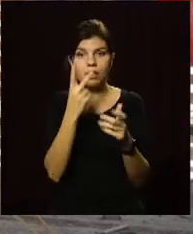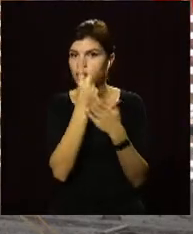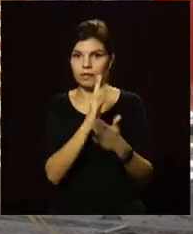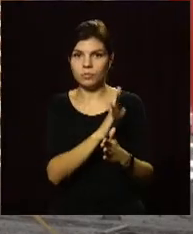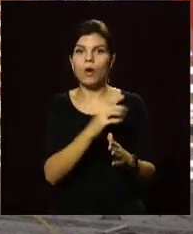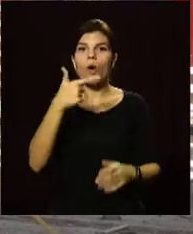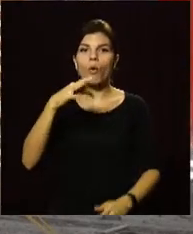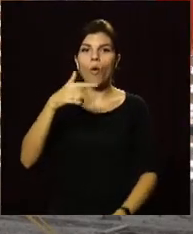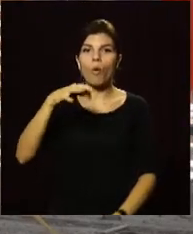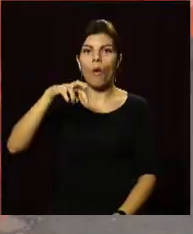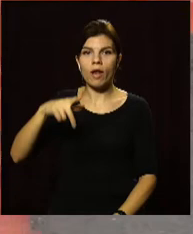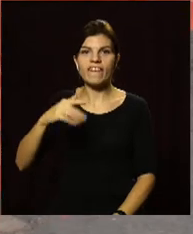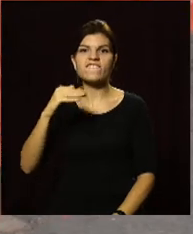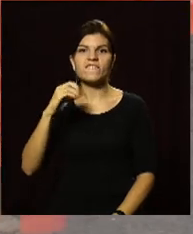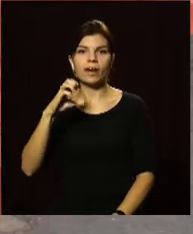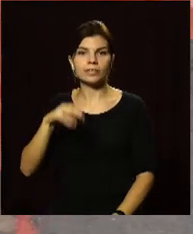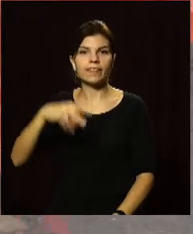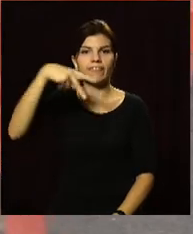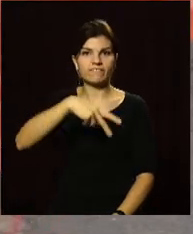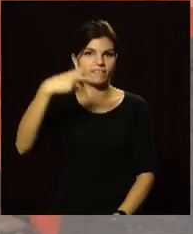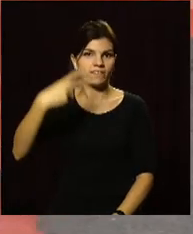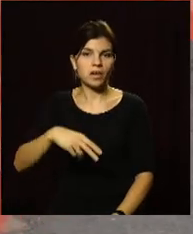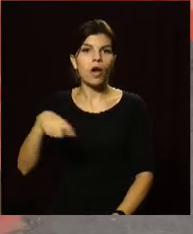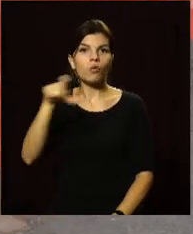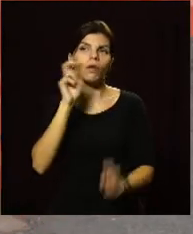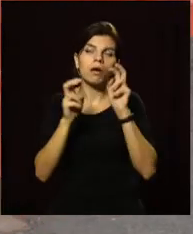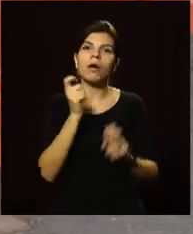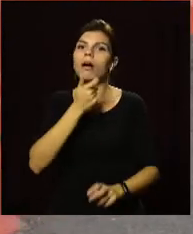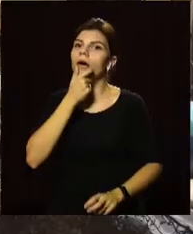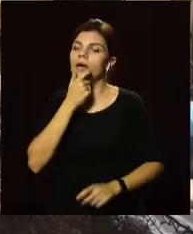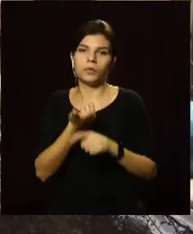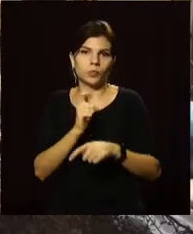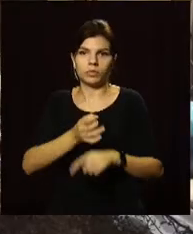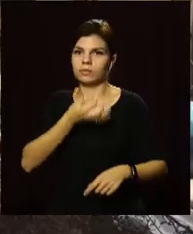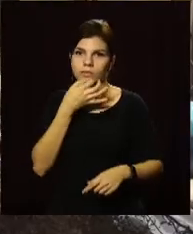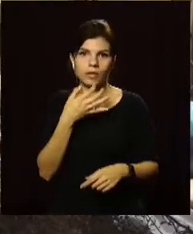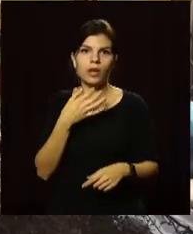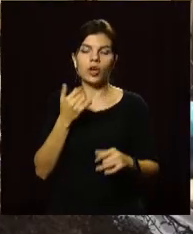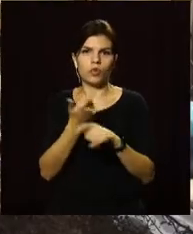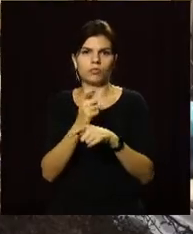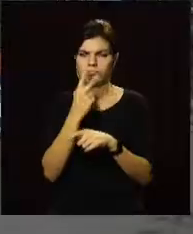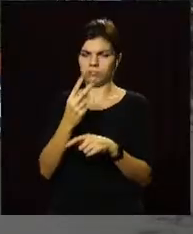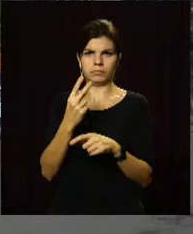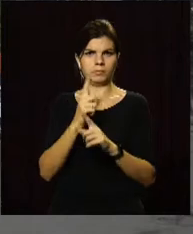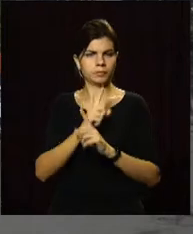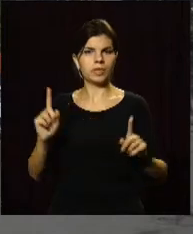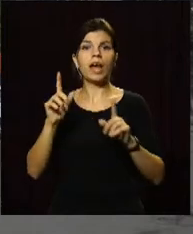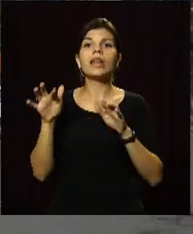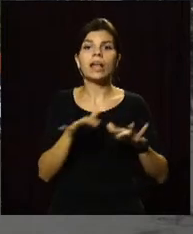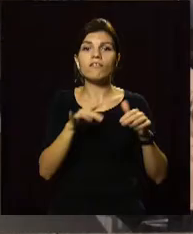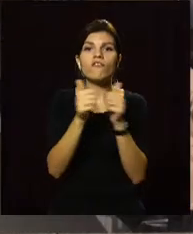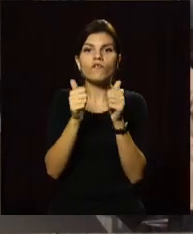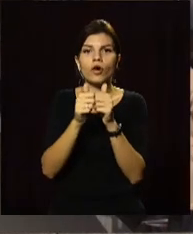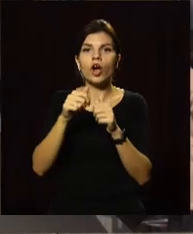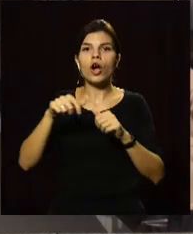відбувся «Гогольфест-2020». Фестиваль підкорює серця відвідувачів масштабністю та ламає шаблони. Головне дійство –